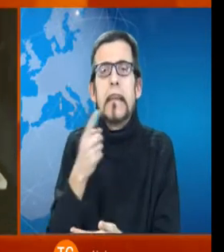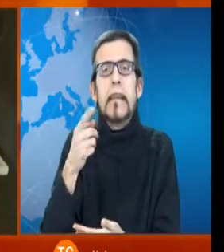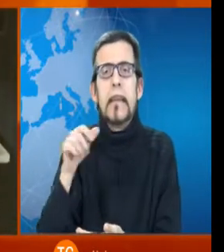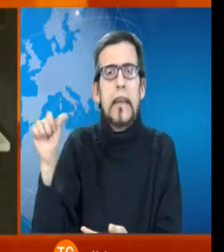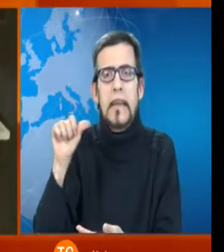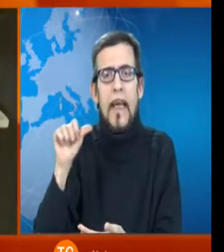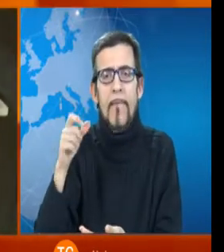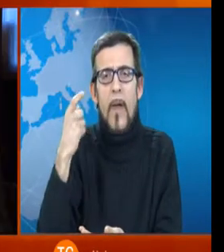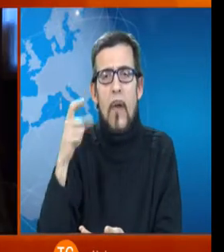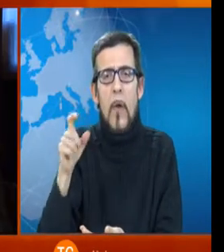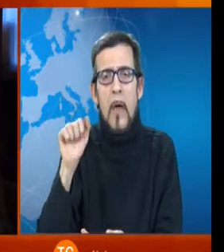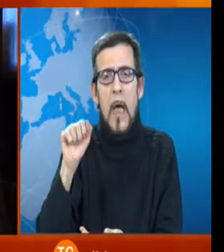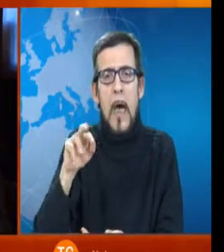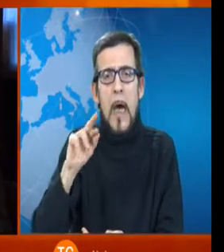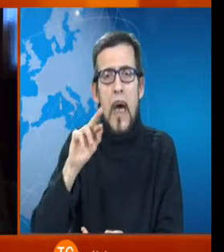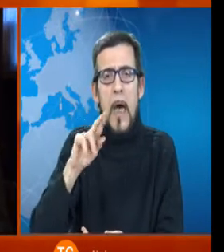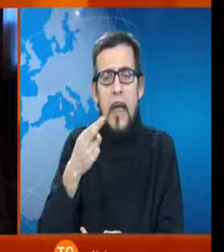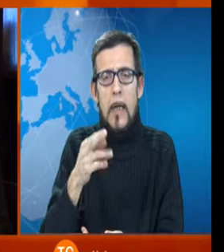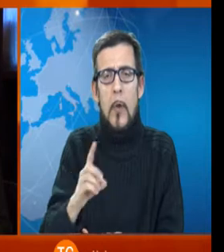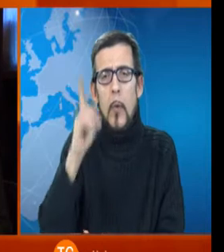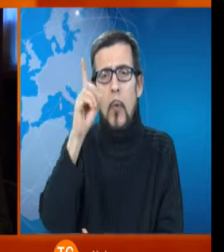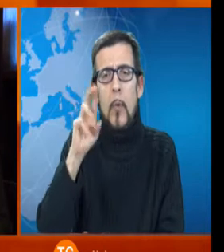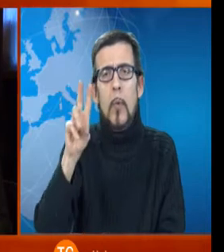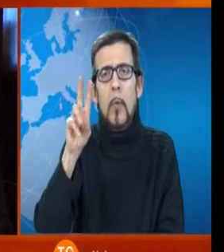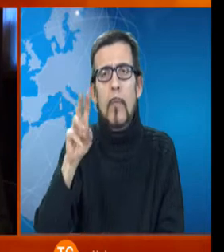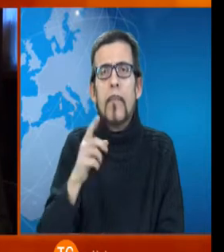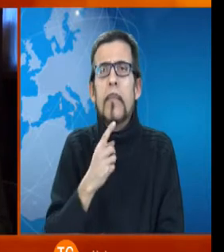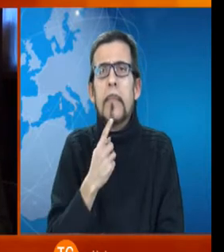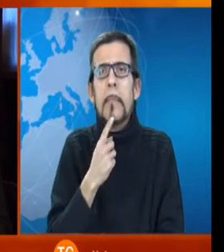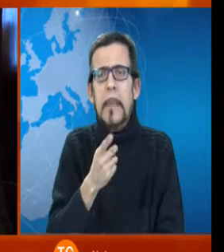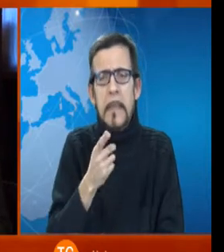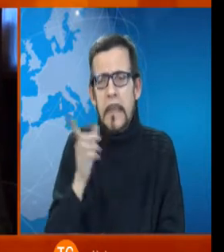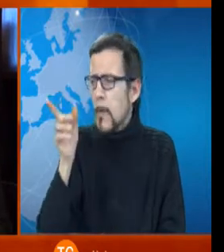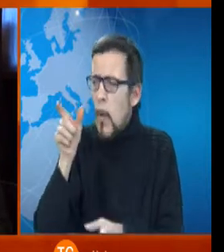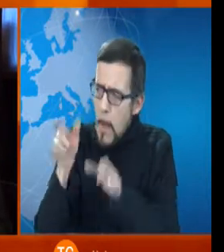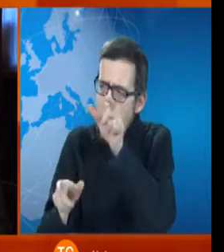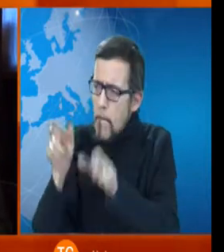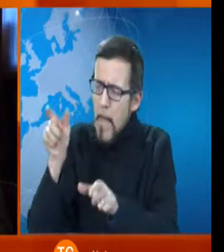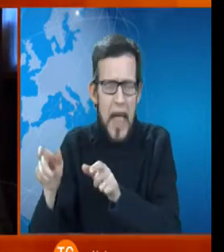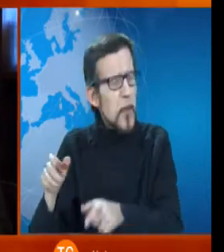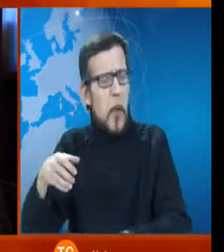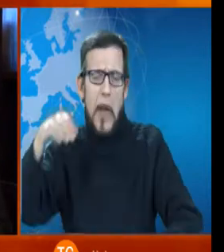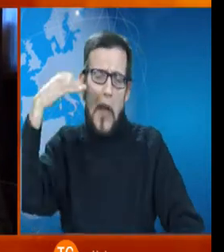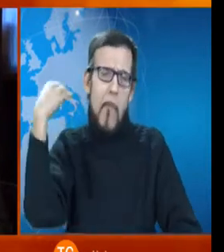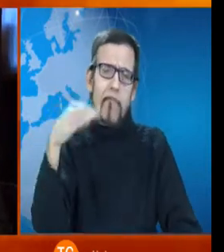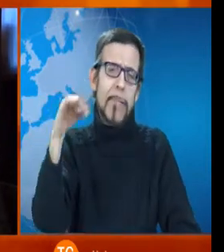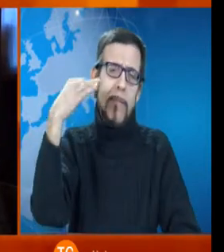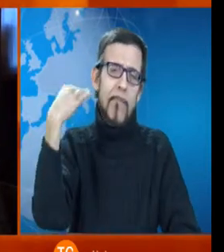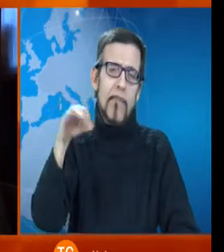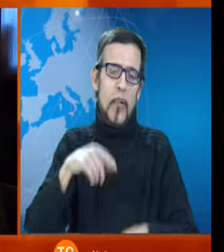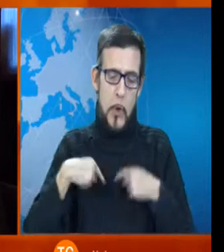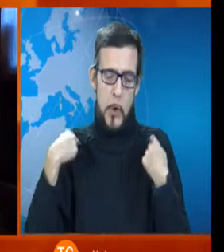ce lo dobbiamo ricordare? Stefano Cardo è un personaggio meraviglioso della nostra città è un